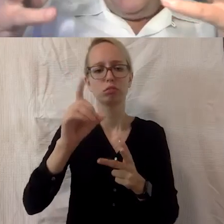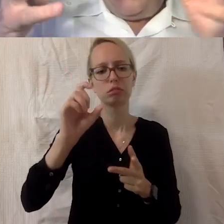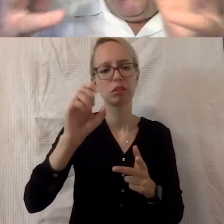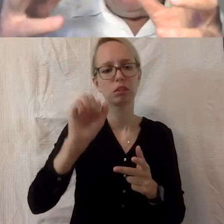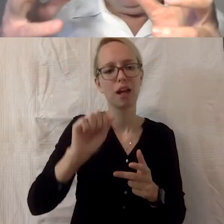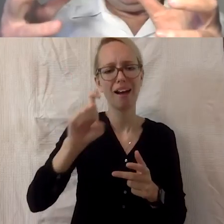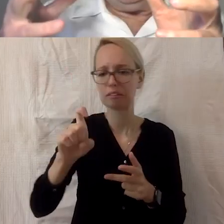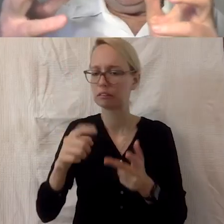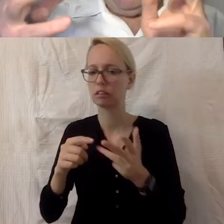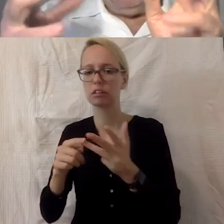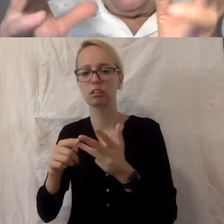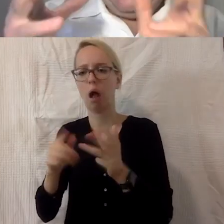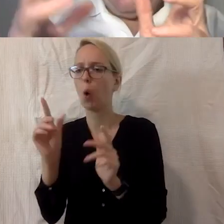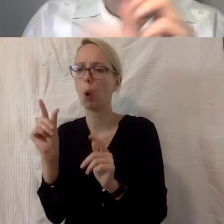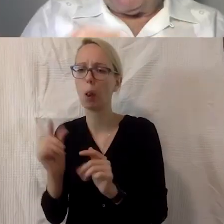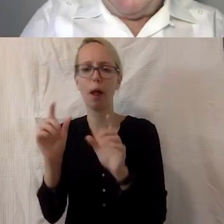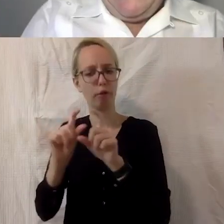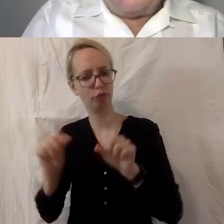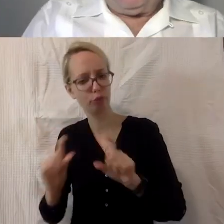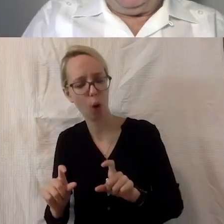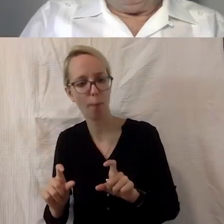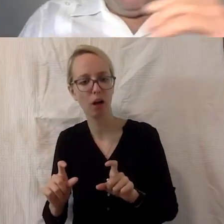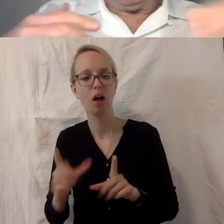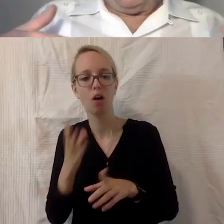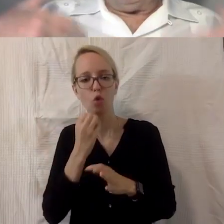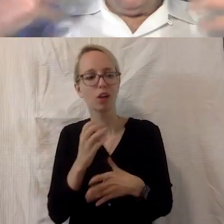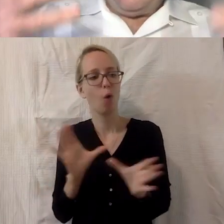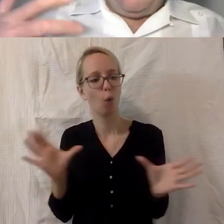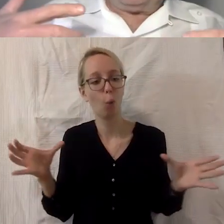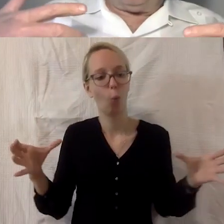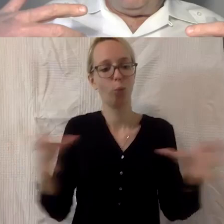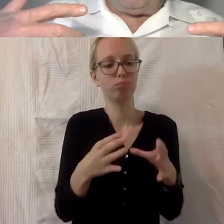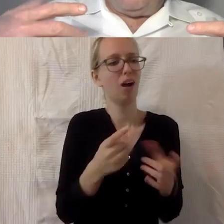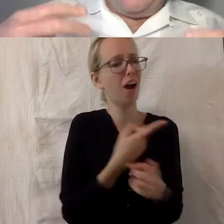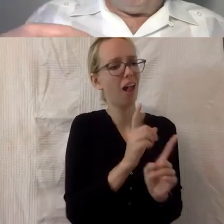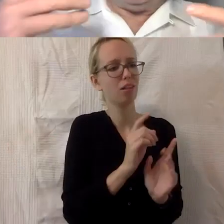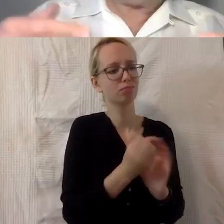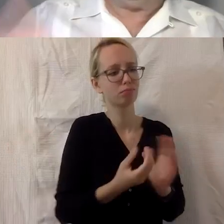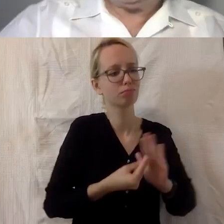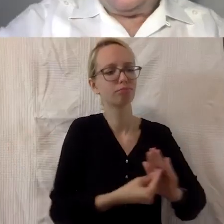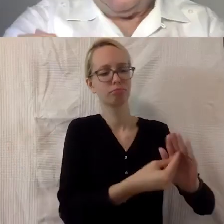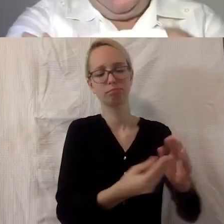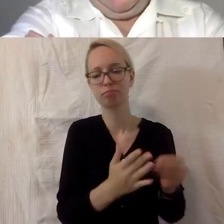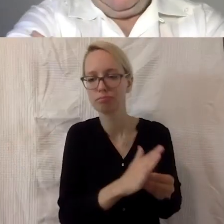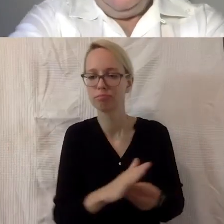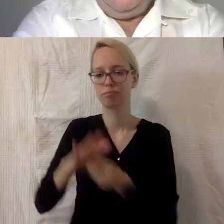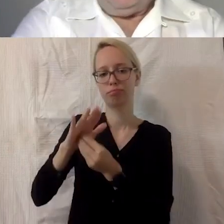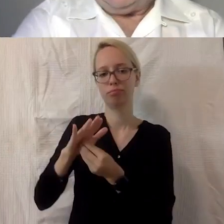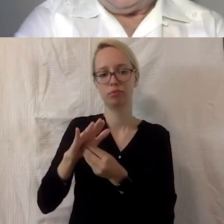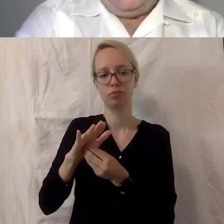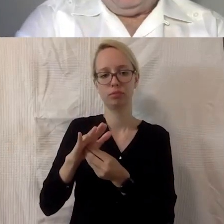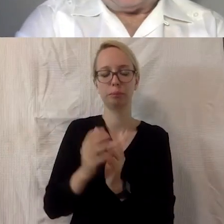eben auch eine Gruppe bilden, die sich auch nochmal gegenseitig verstärkt, um eben auch da nochmal eine Art von Momentum zu erzeugen.